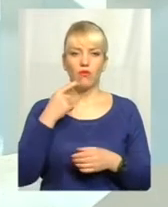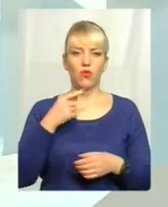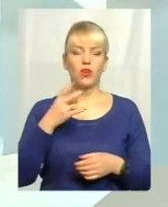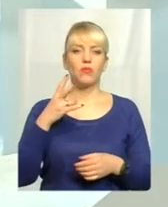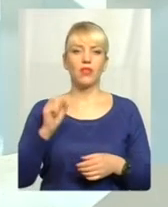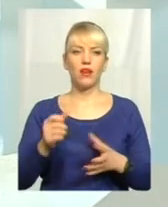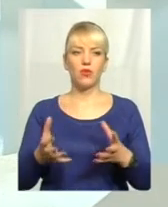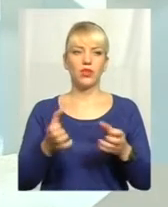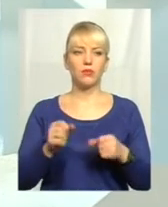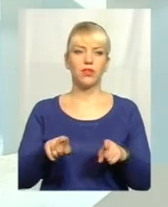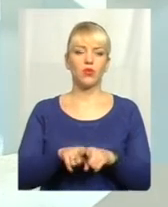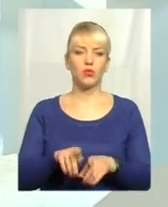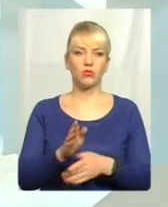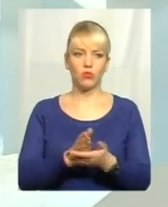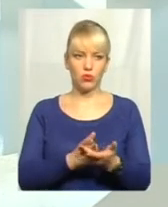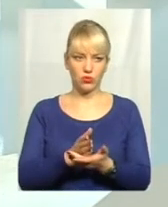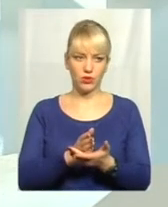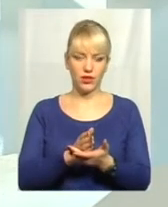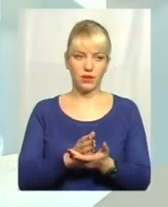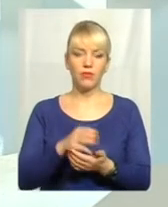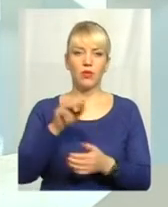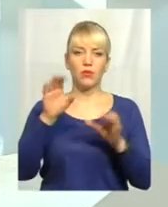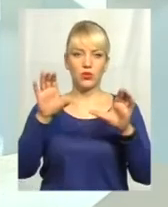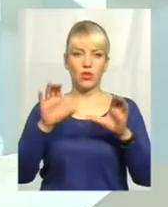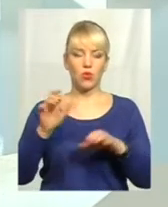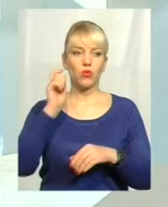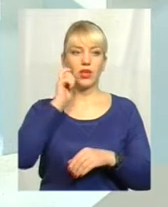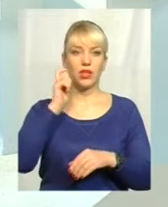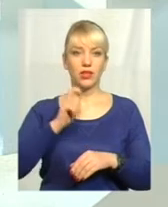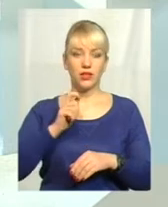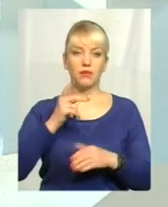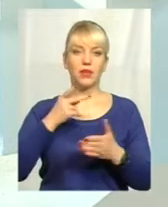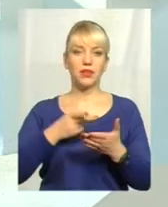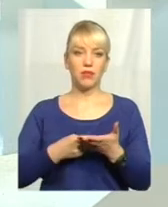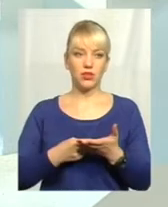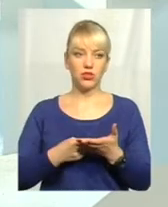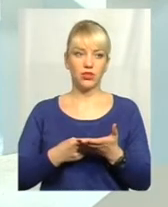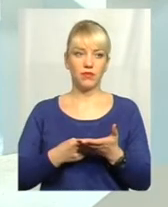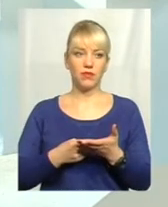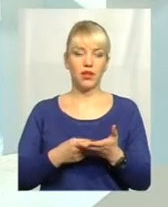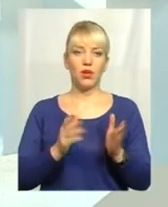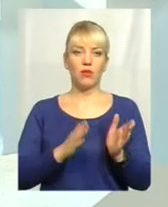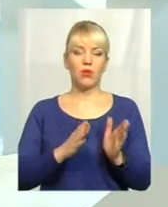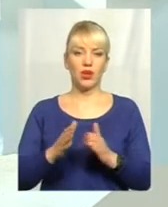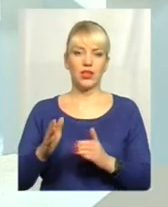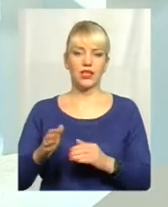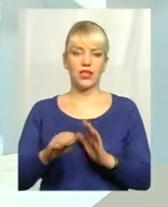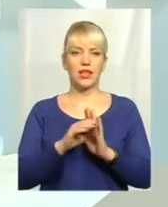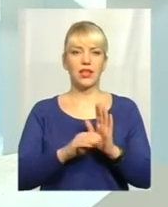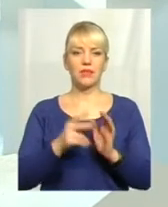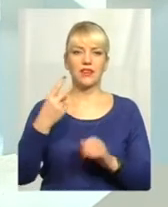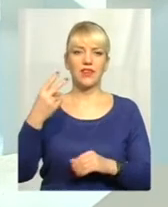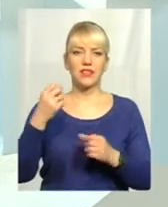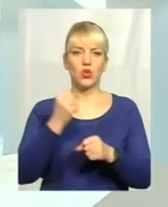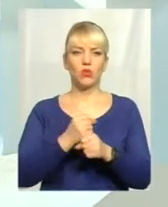на отримання такої послуги, то законодавством передбачено в порядку регламентному, тобто це 20 робочих